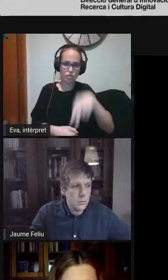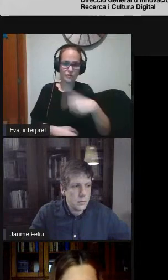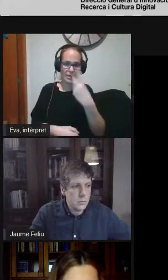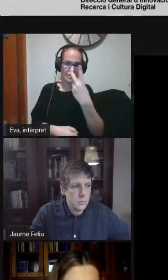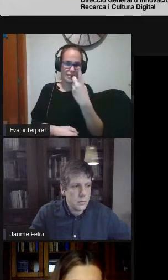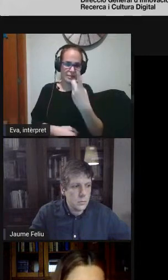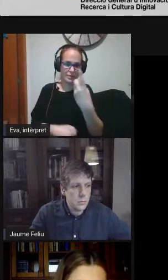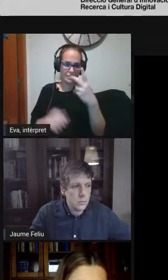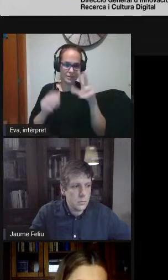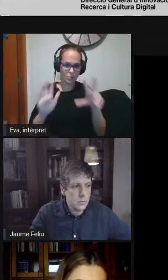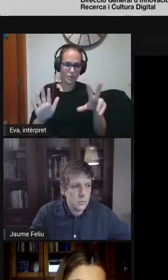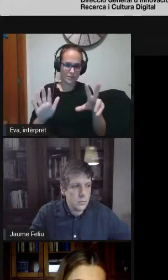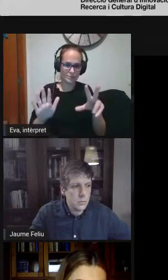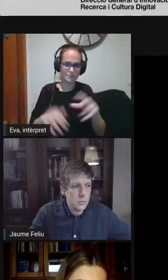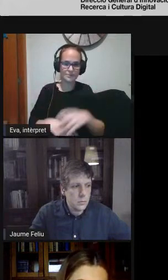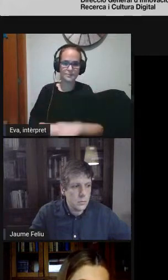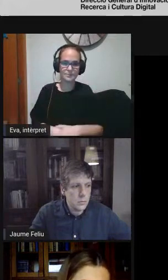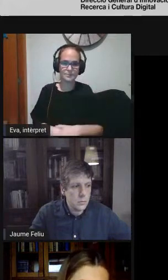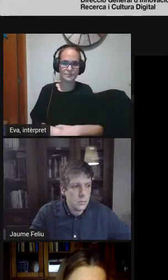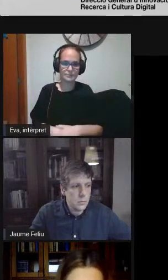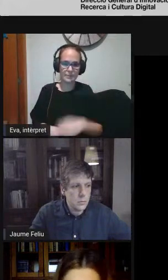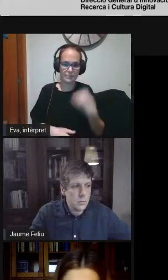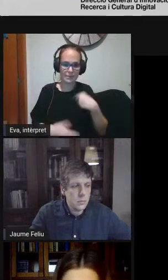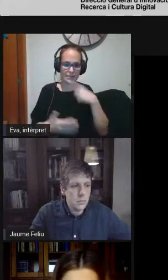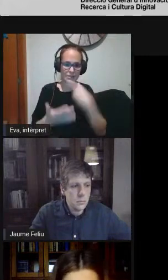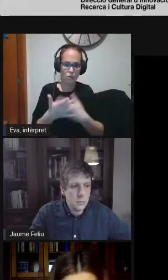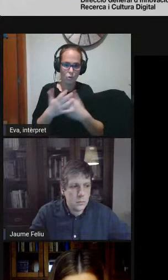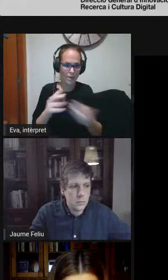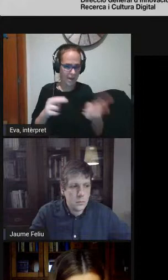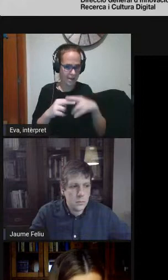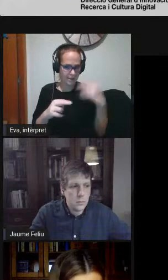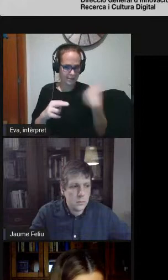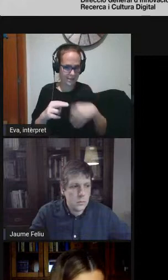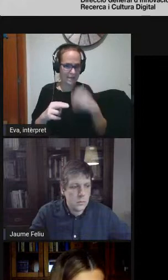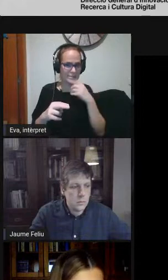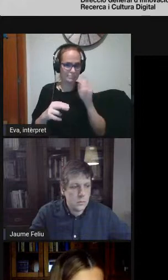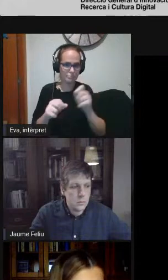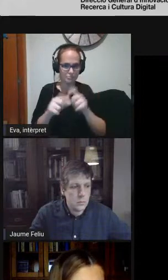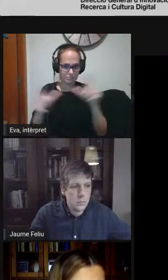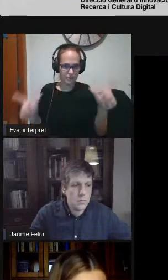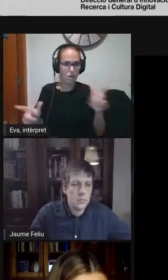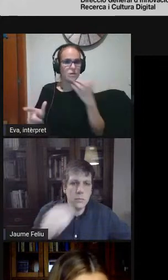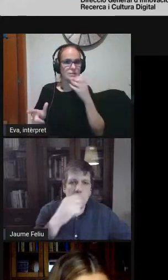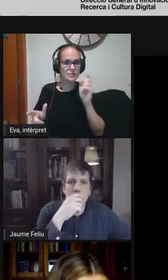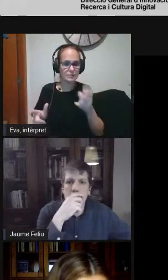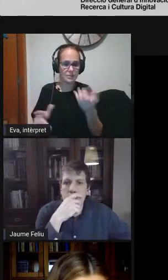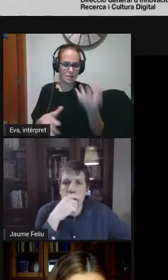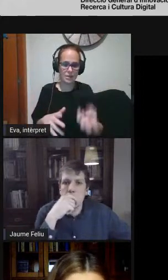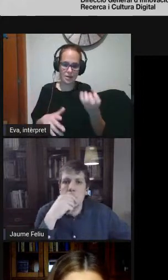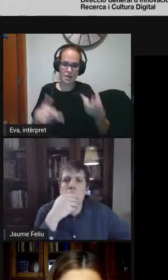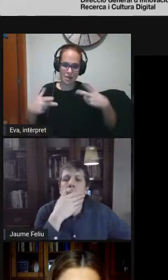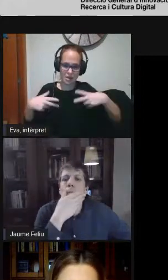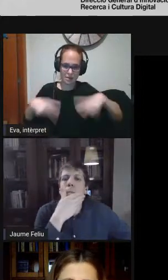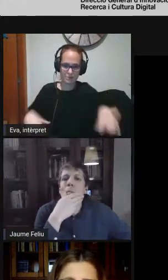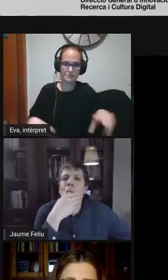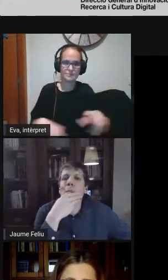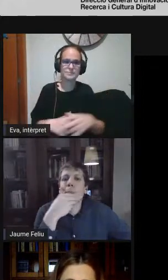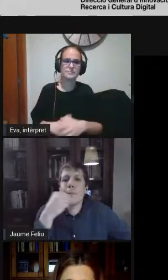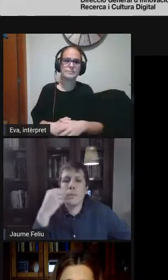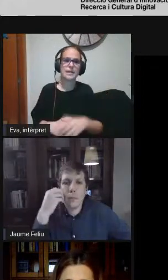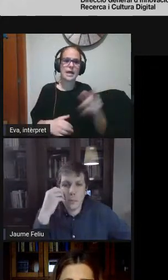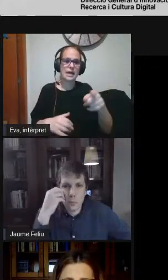en aquest document que teniu enllaçat o sigui el googlegeu que us sortirà de seguida explica quina és la